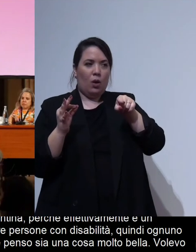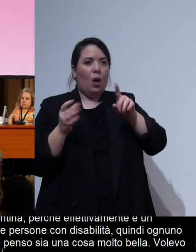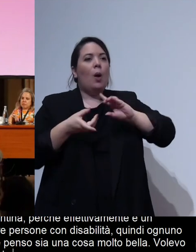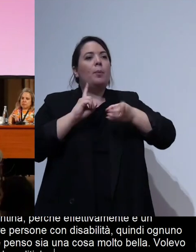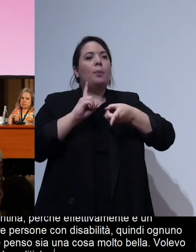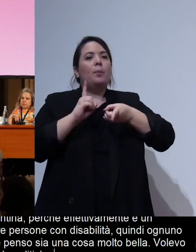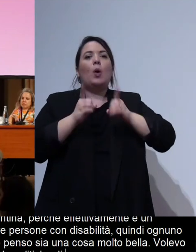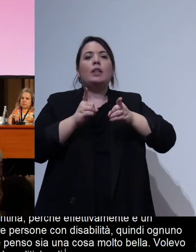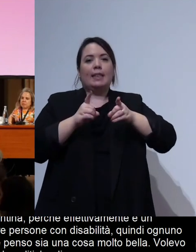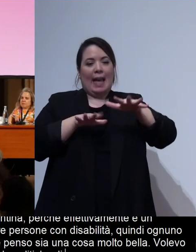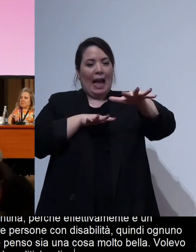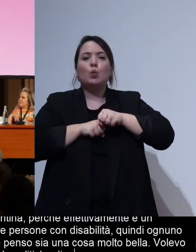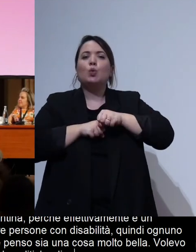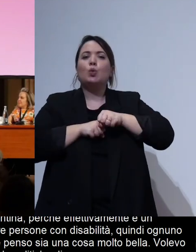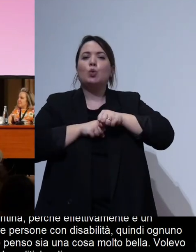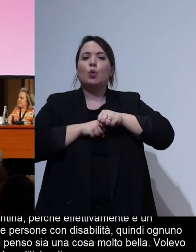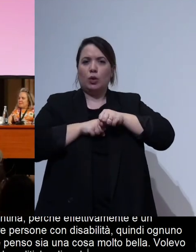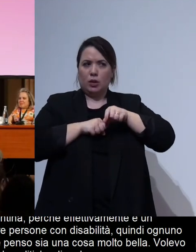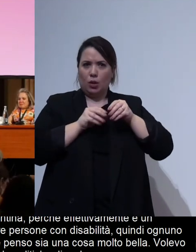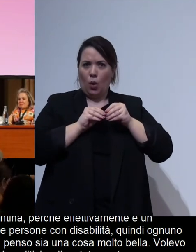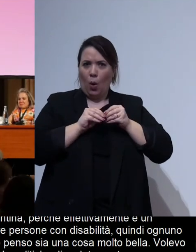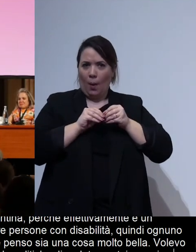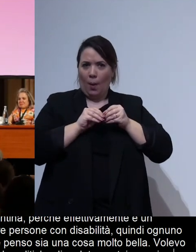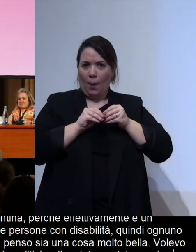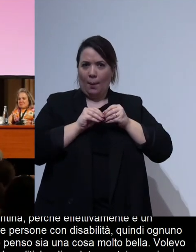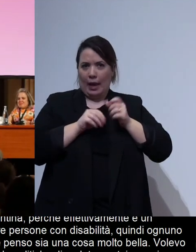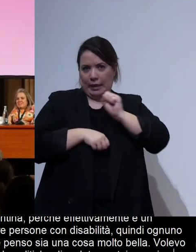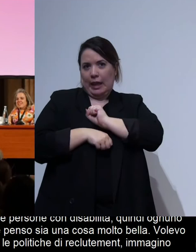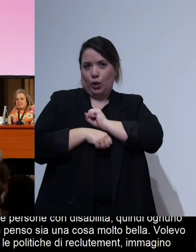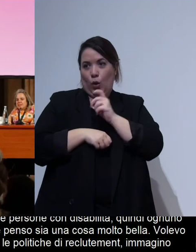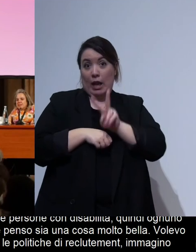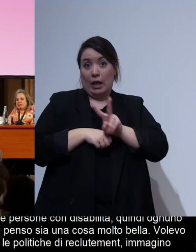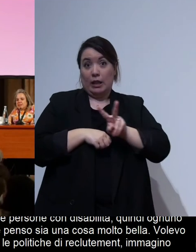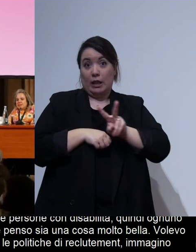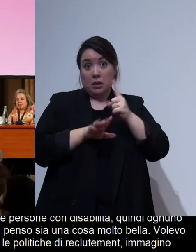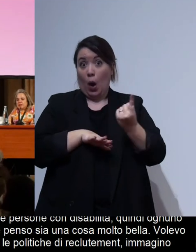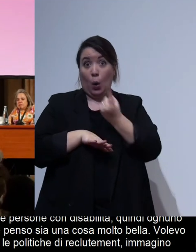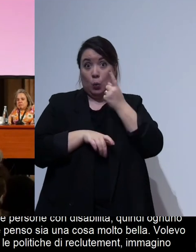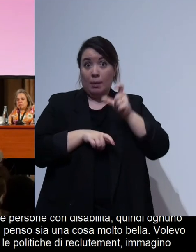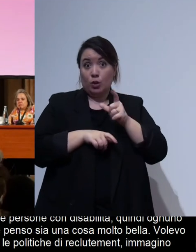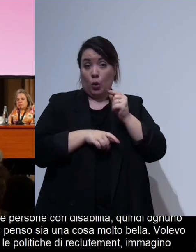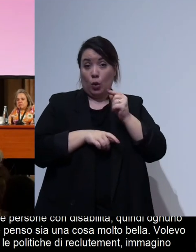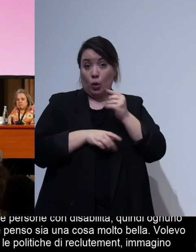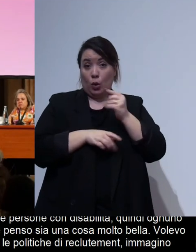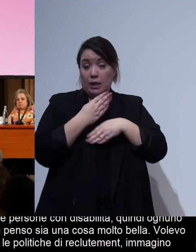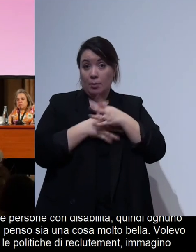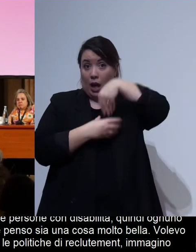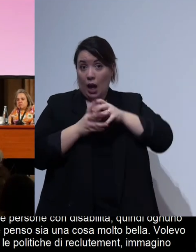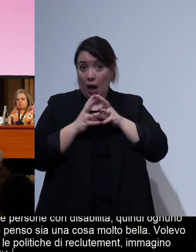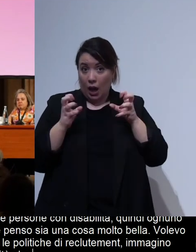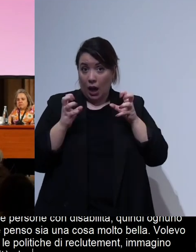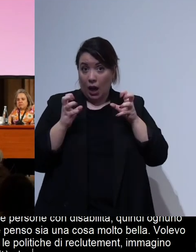recruitment immagino parecchio immagino che Valentina non sia l'unica persona che con disabilità che lavora